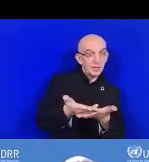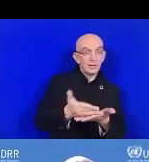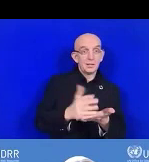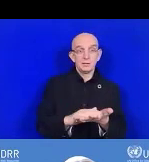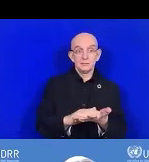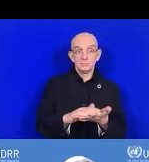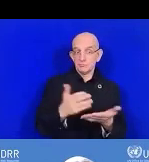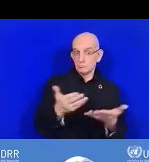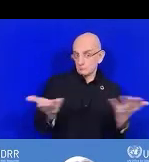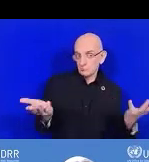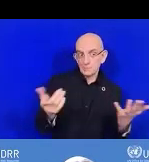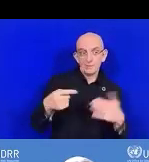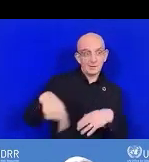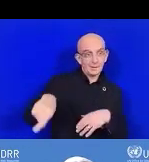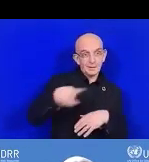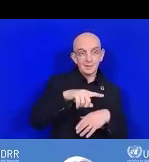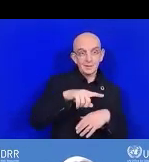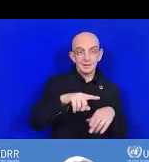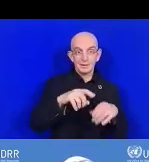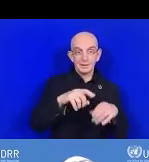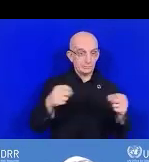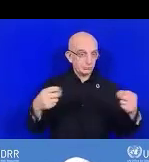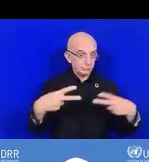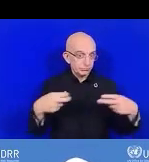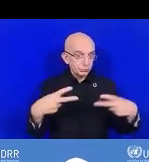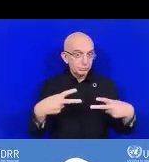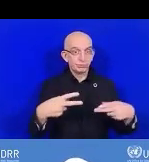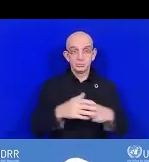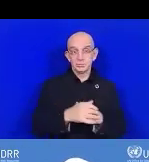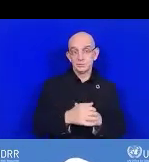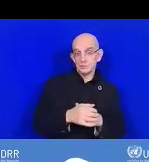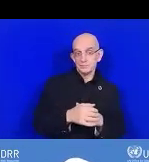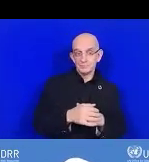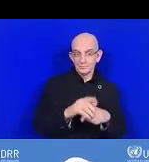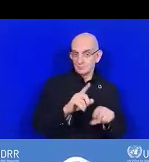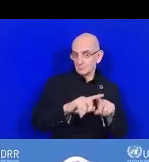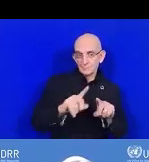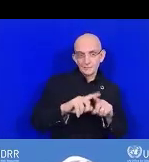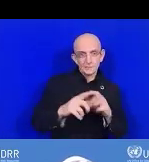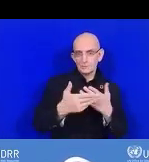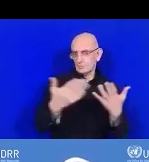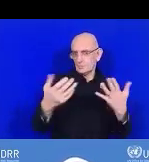qu'il y a la traduction et la traduction simultanée.